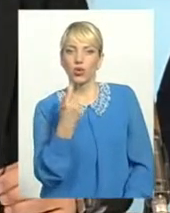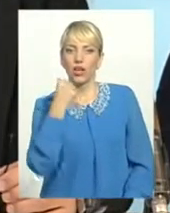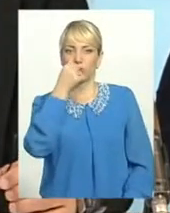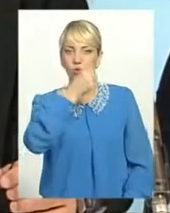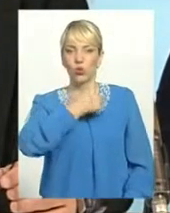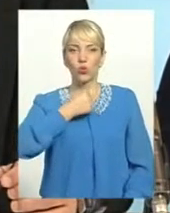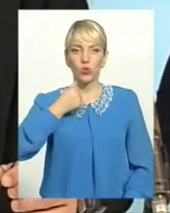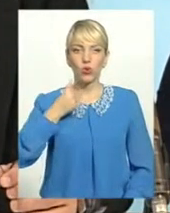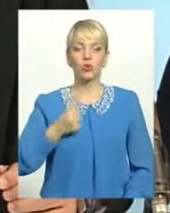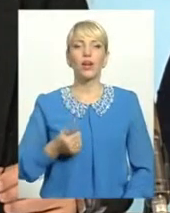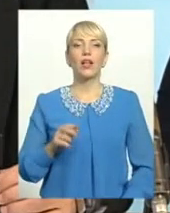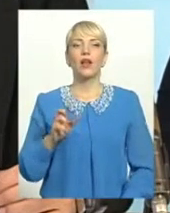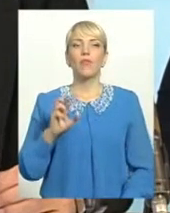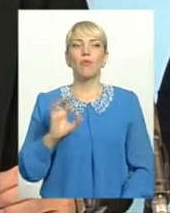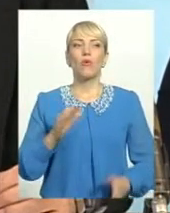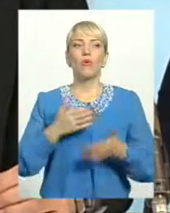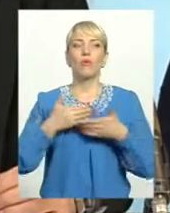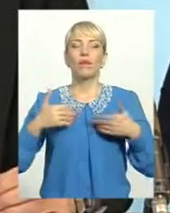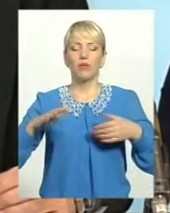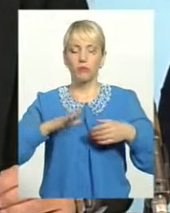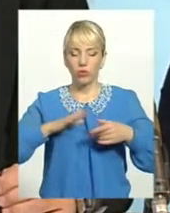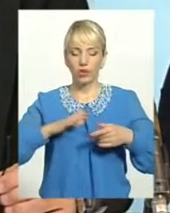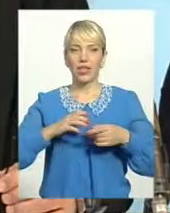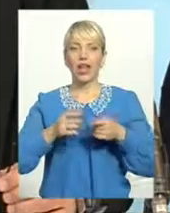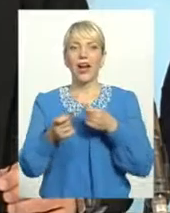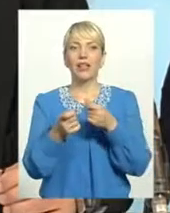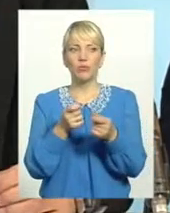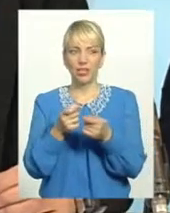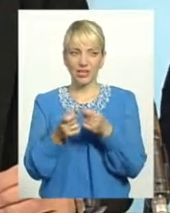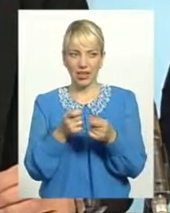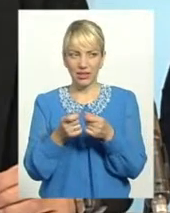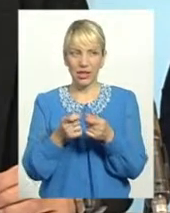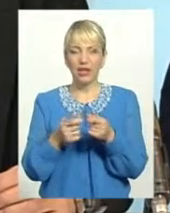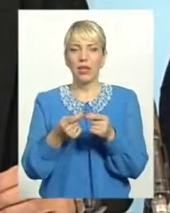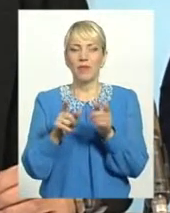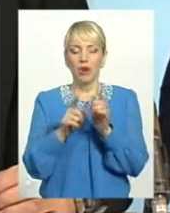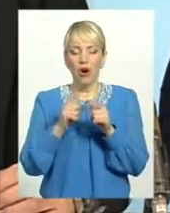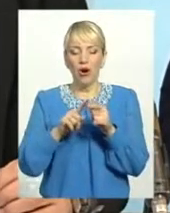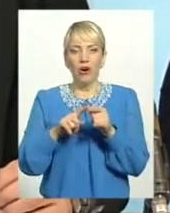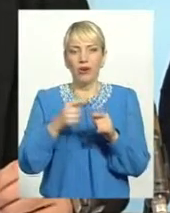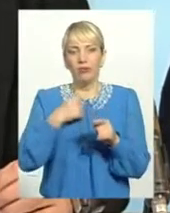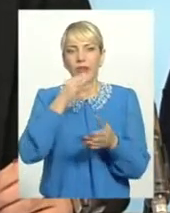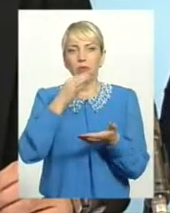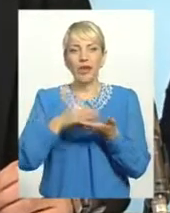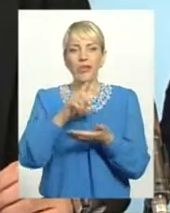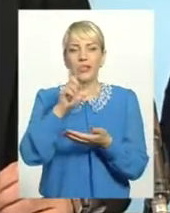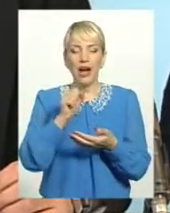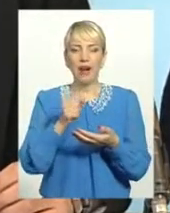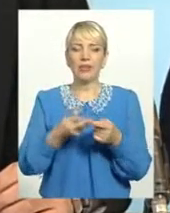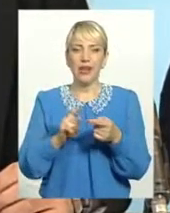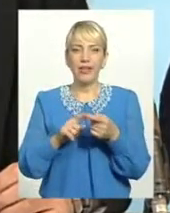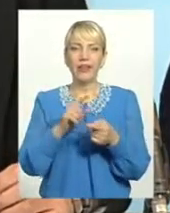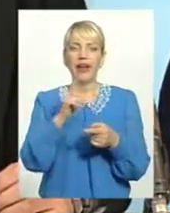року були адміністраторами, це пенсійний фонд даного внеску, а вже з 1 жовтня 2013